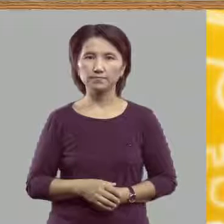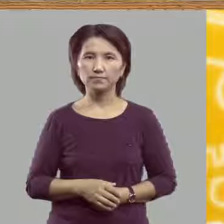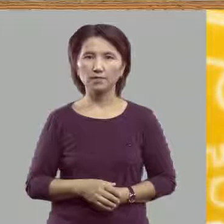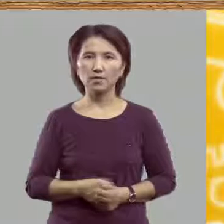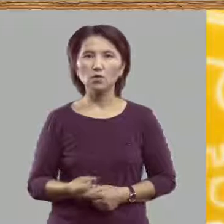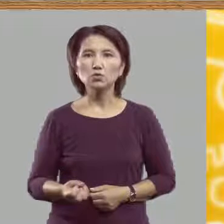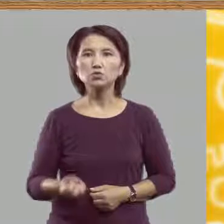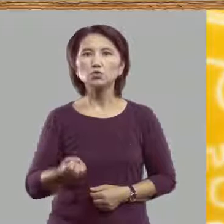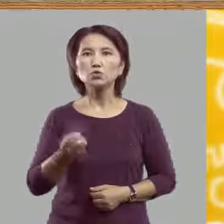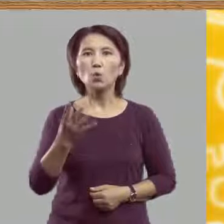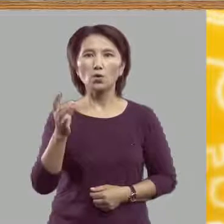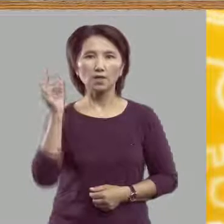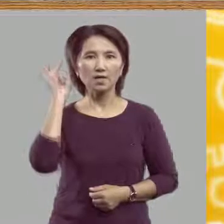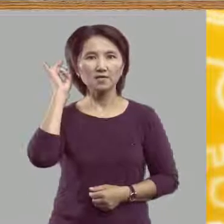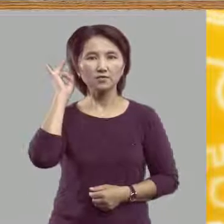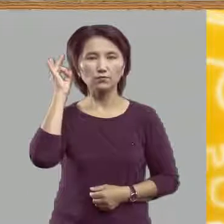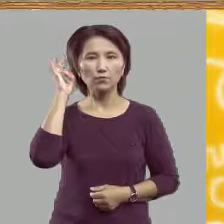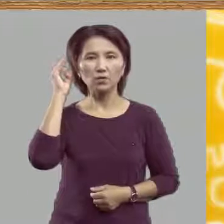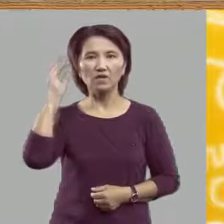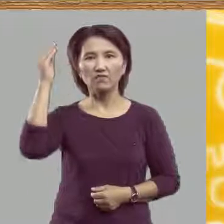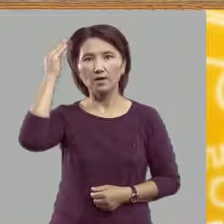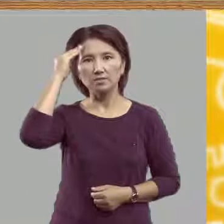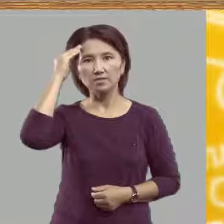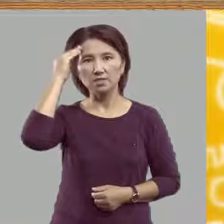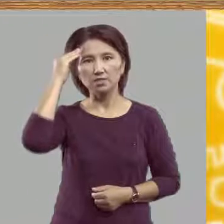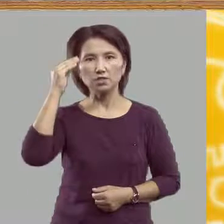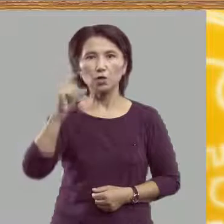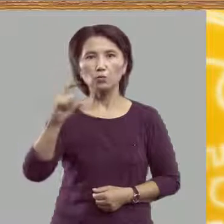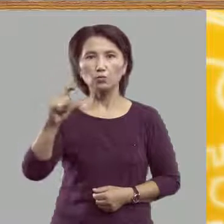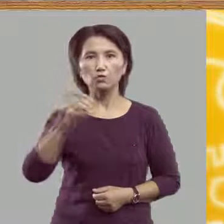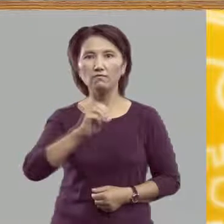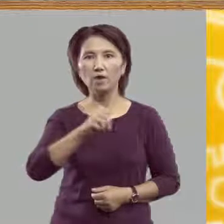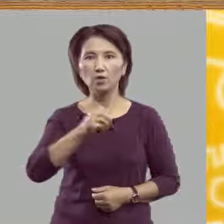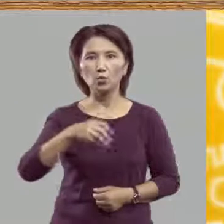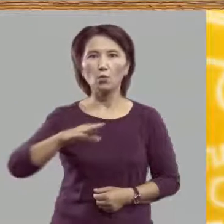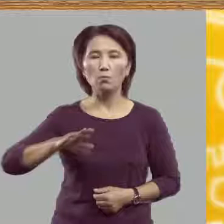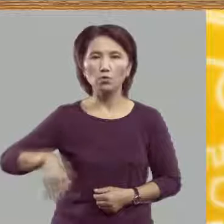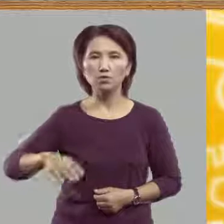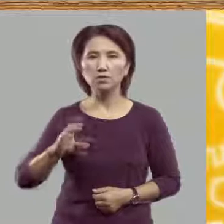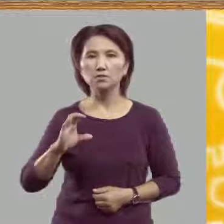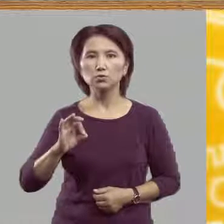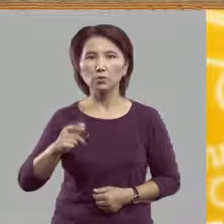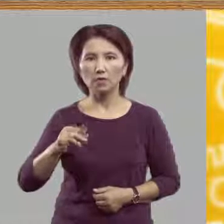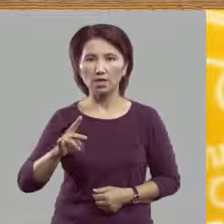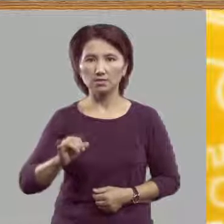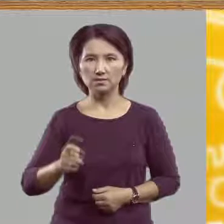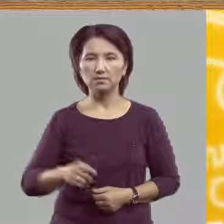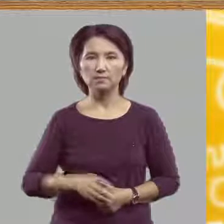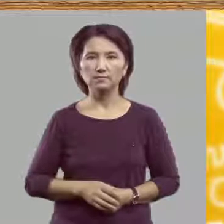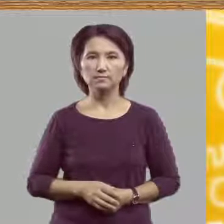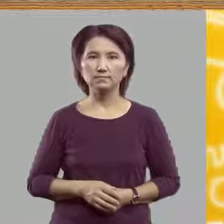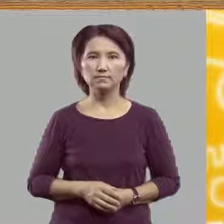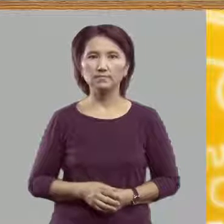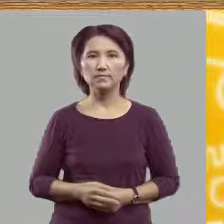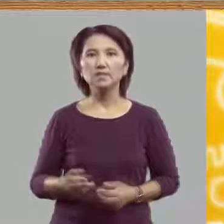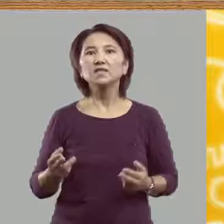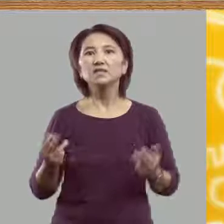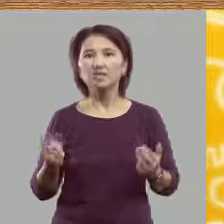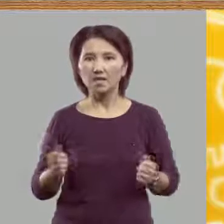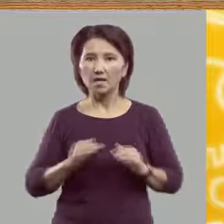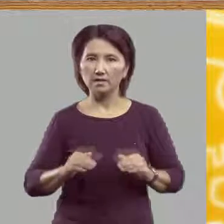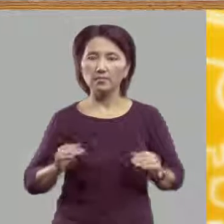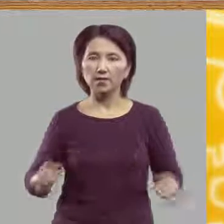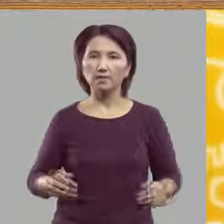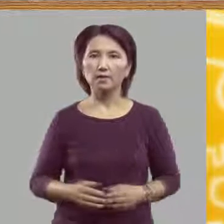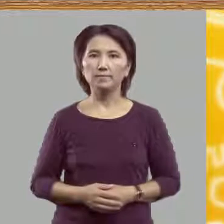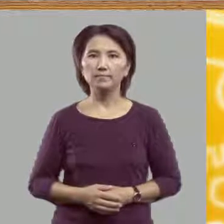Сколько звуков обозначает буква Ё после согласных? Да, ребята,